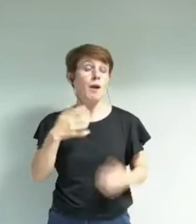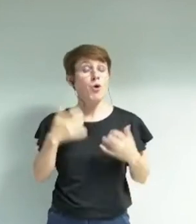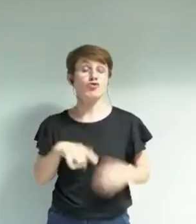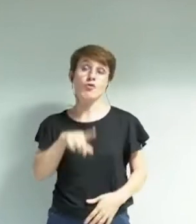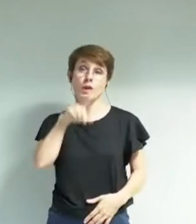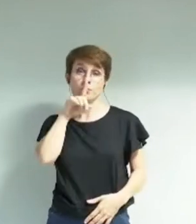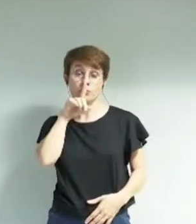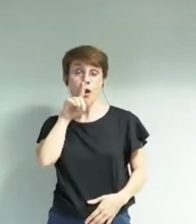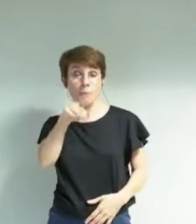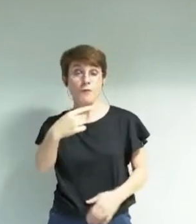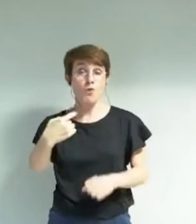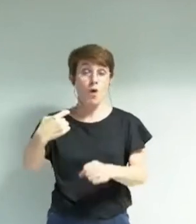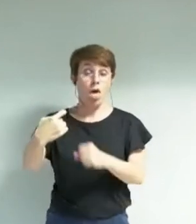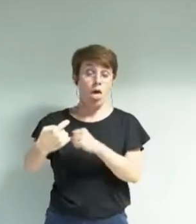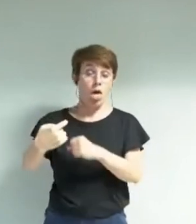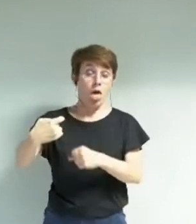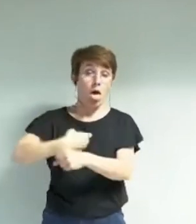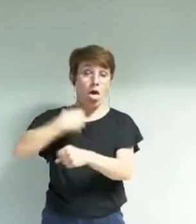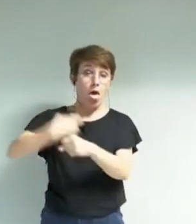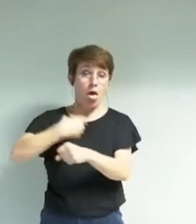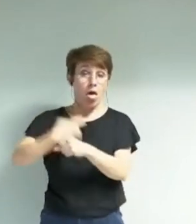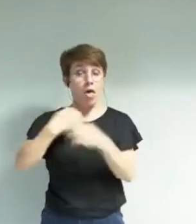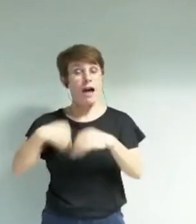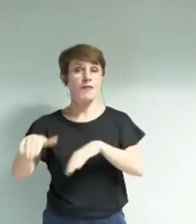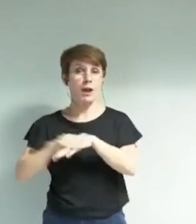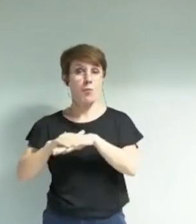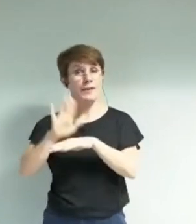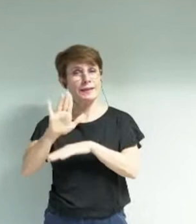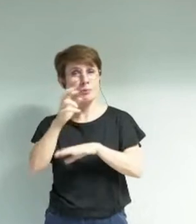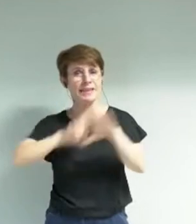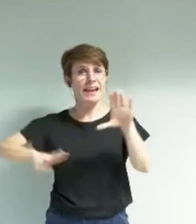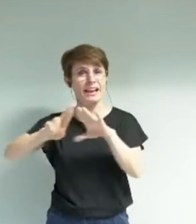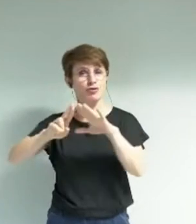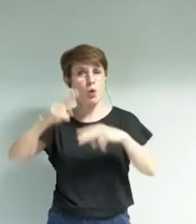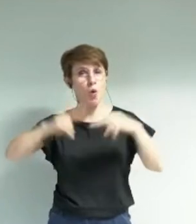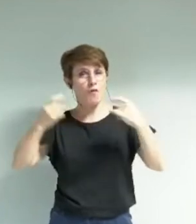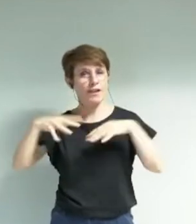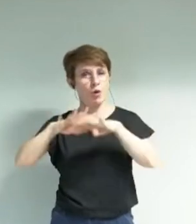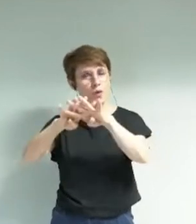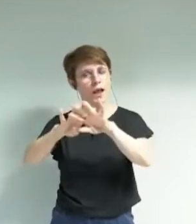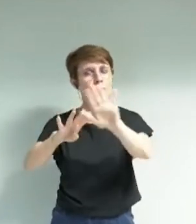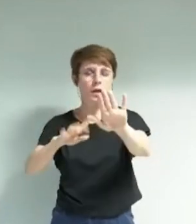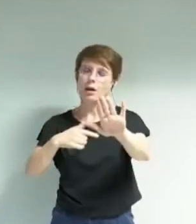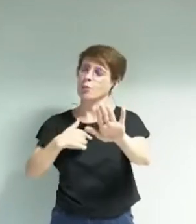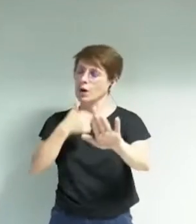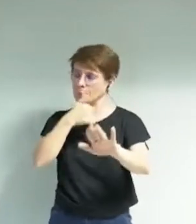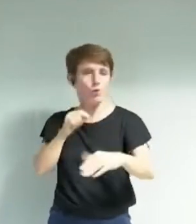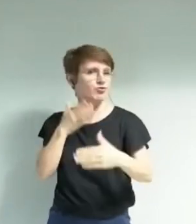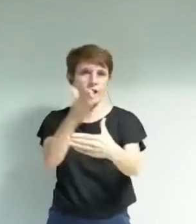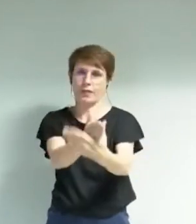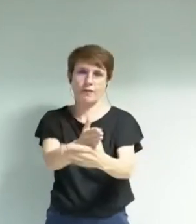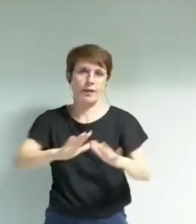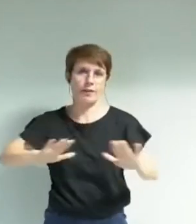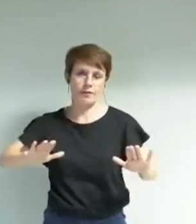culturelle de la région j'aimerais quand même rétablir l'entière vérité justement sur cette politique culturelle de la région d'abord je voudrais vous